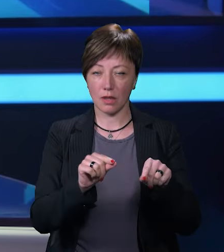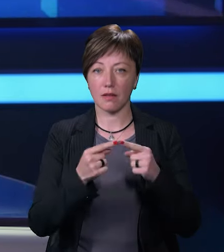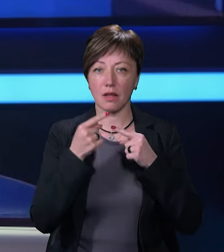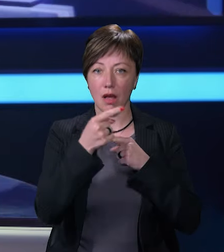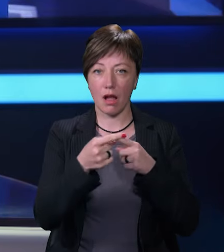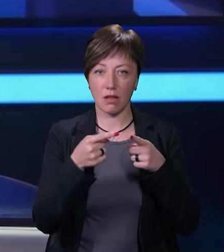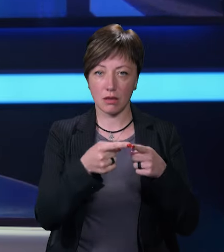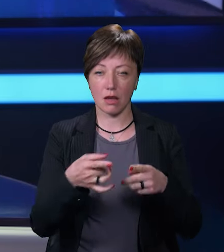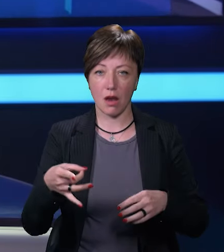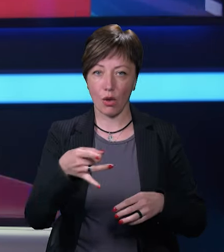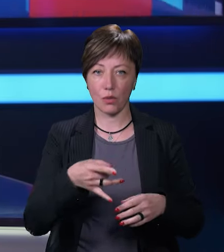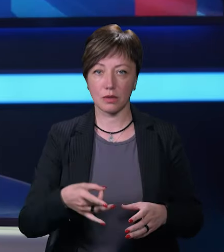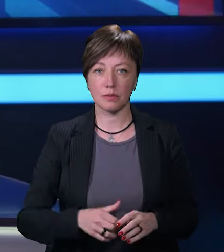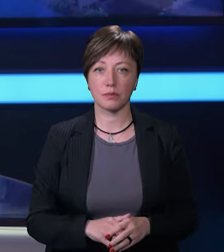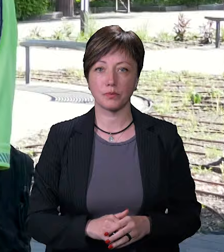у віддалені мікрорайони.